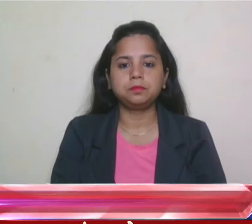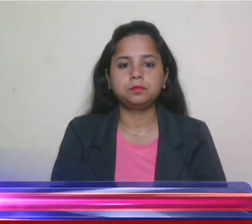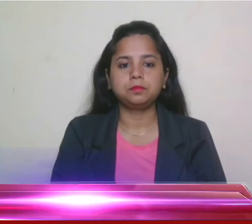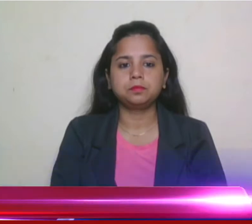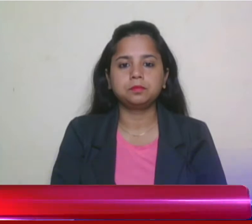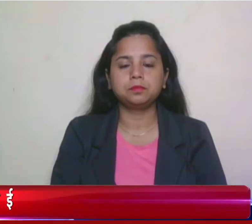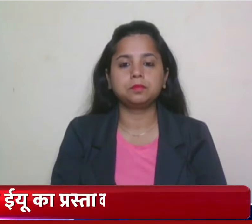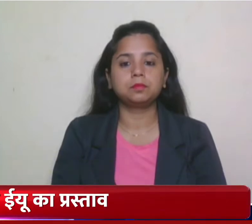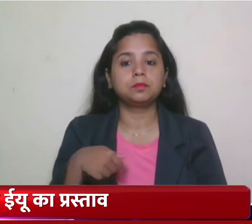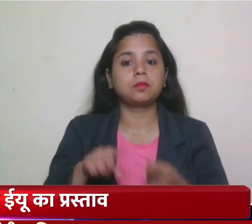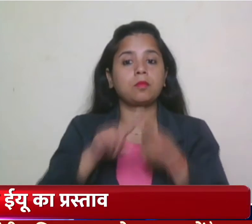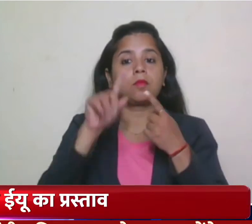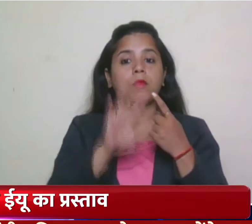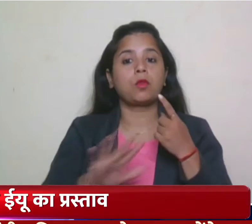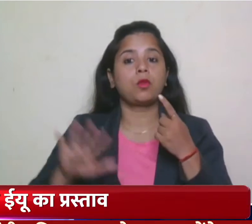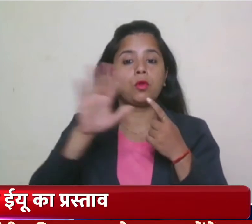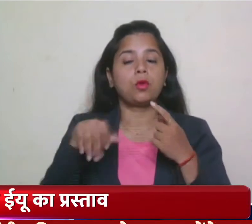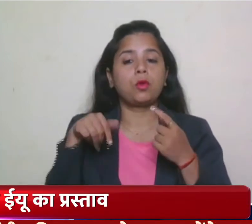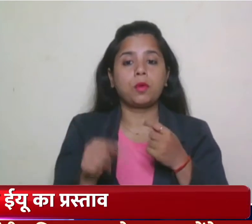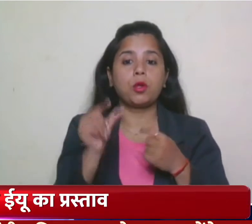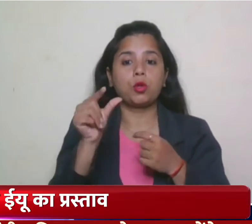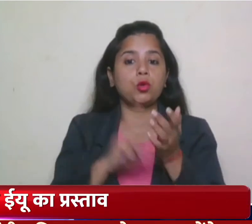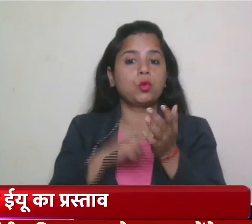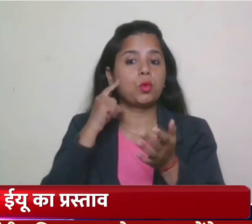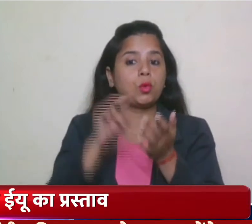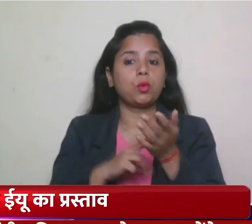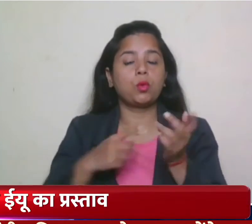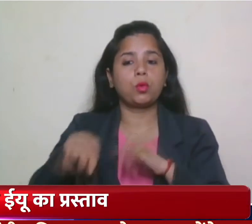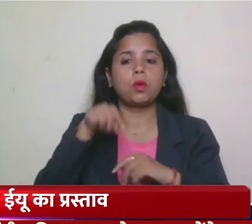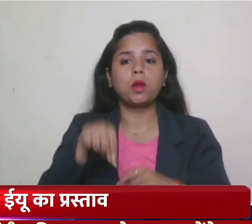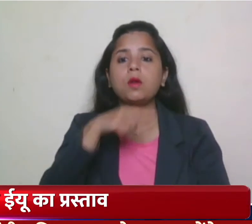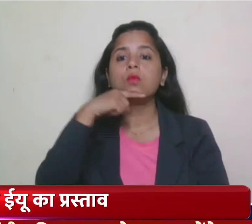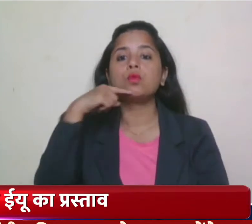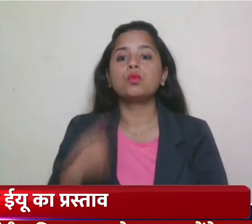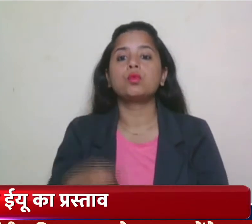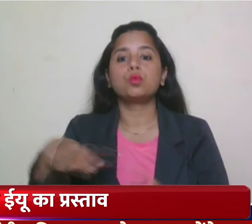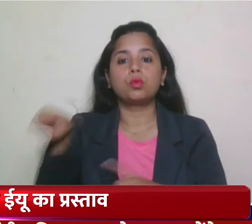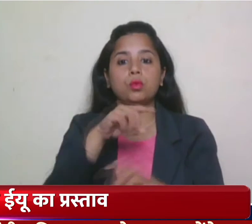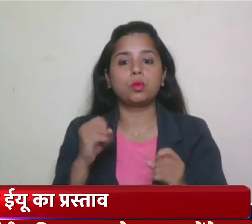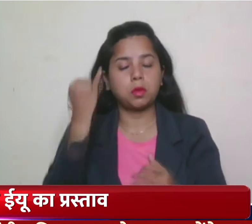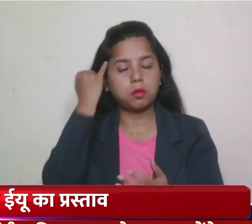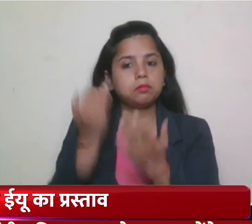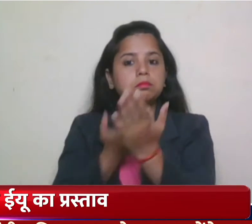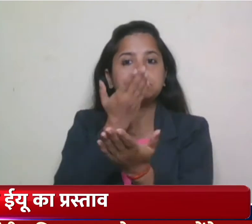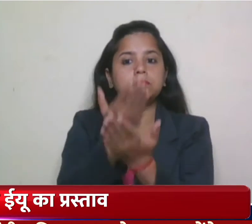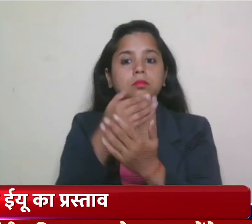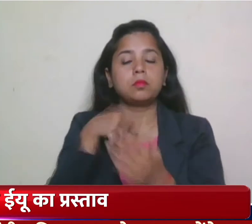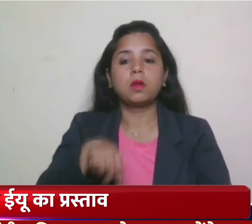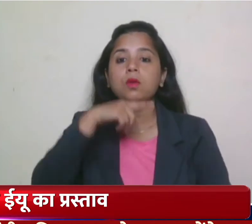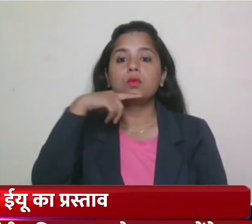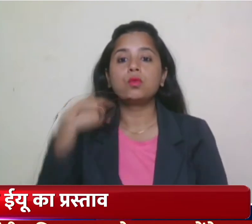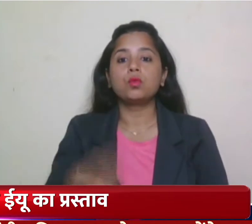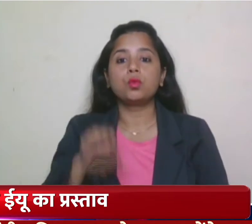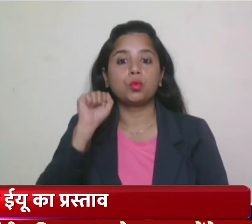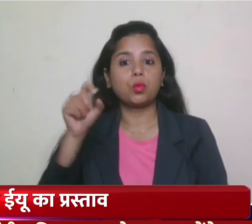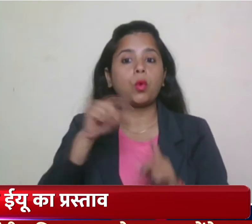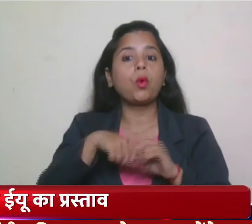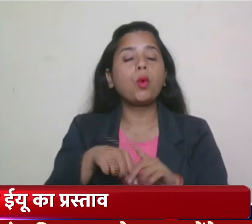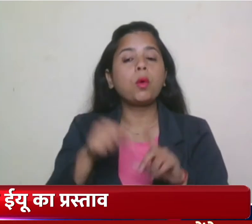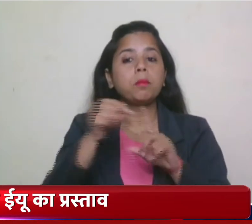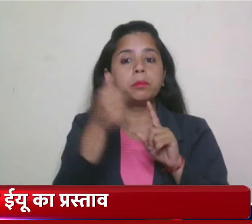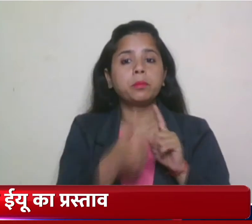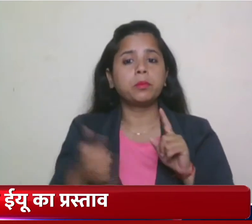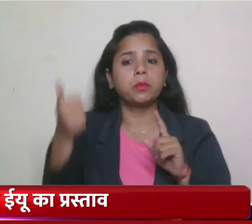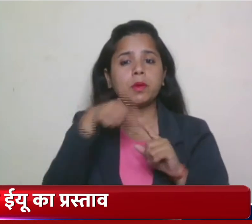यूरोपियस संग ने रूसी गैस की कियमत को सीमित करने का दिया प्रस्ताव रूसी राश्पती पुतिन की सर्दी में